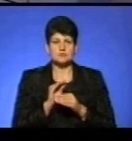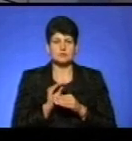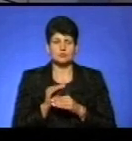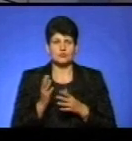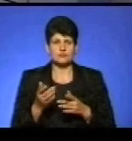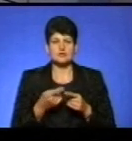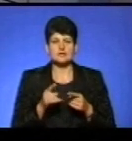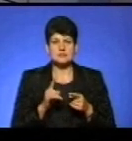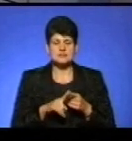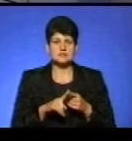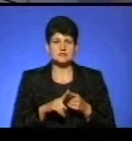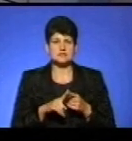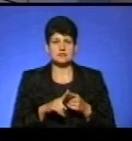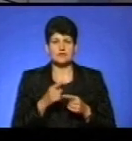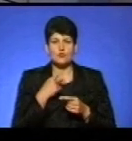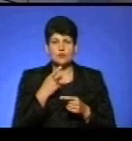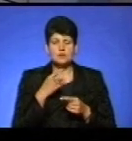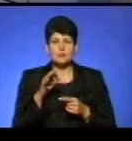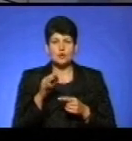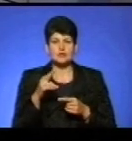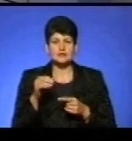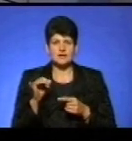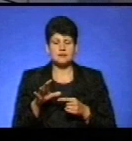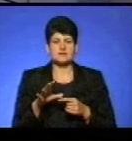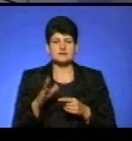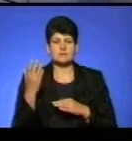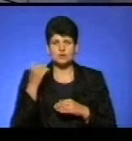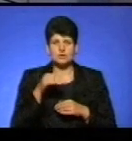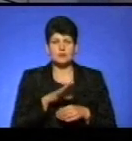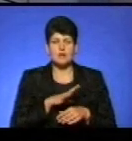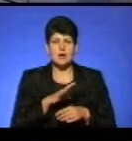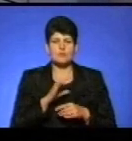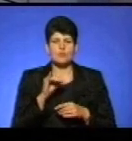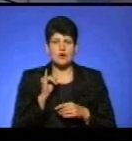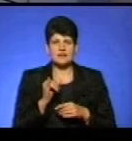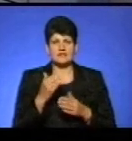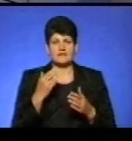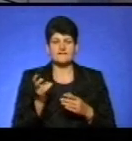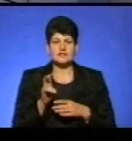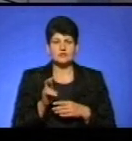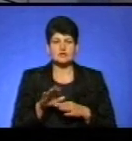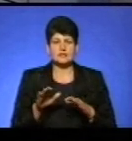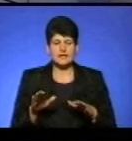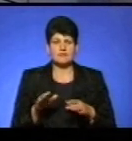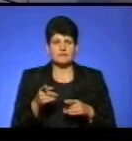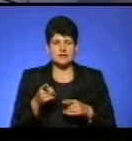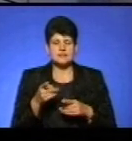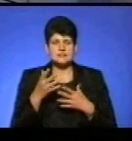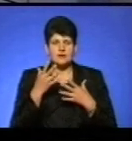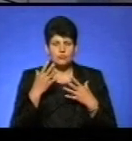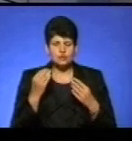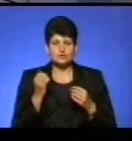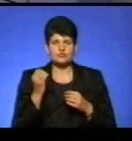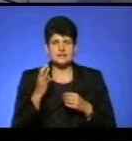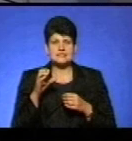Ви маніпулюєте даними за минулий рік, де була погана відвідуваність дітей. Але ви забули, що знову ж, стосовно статті 14,